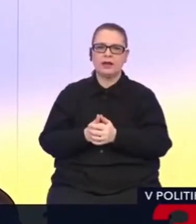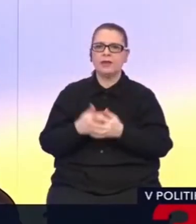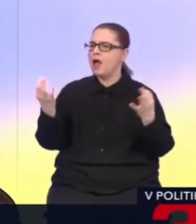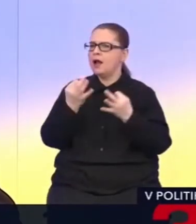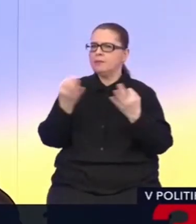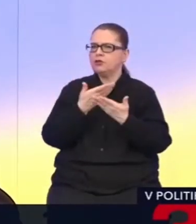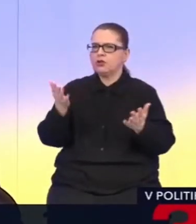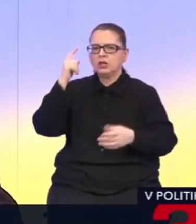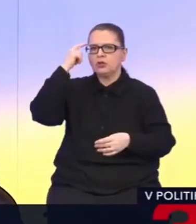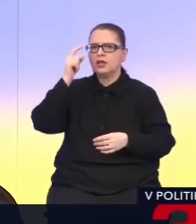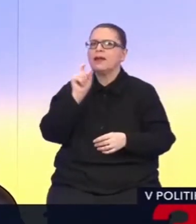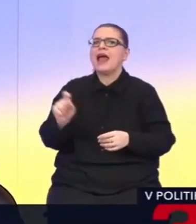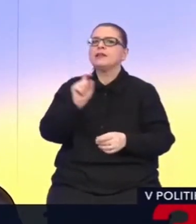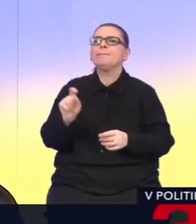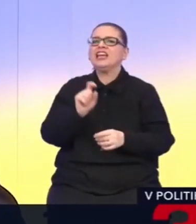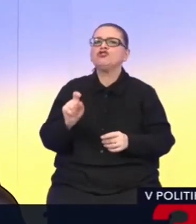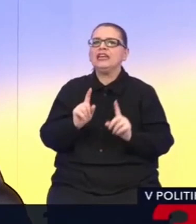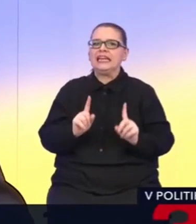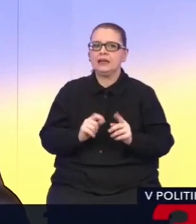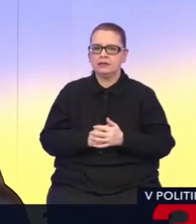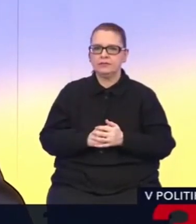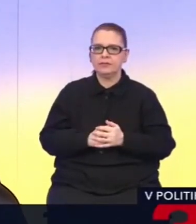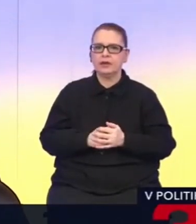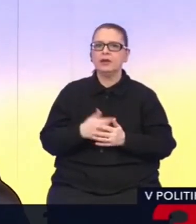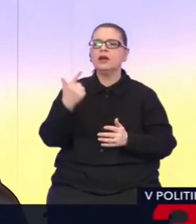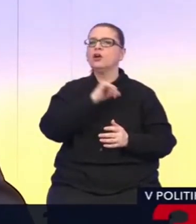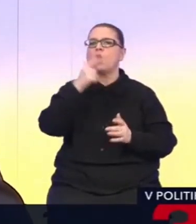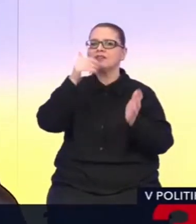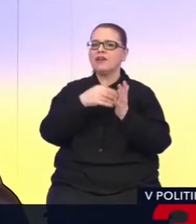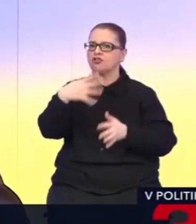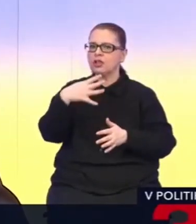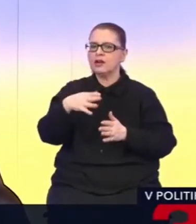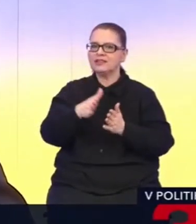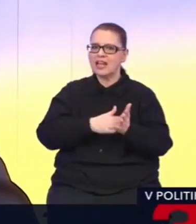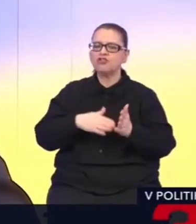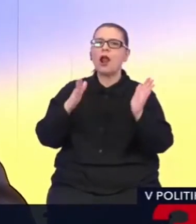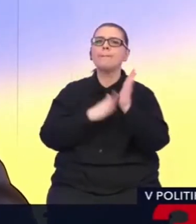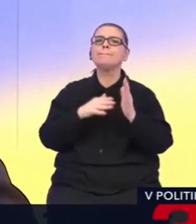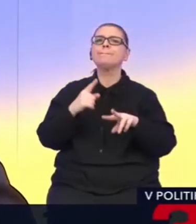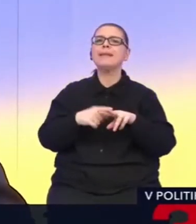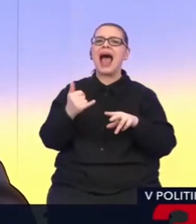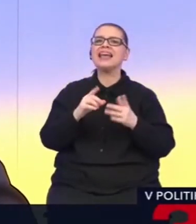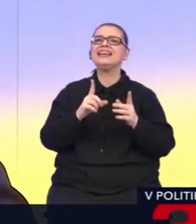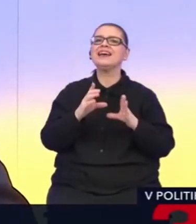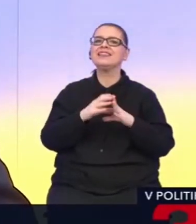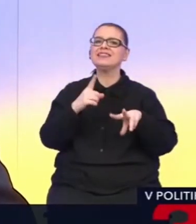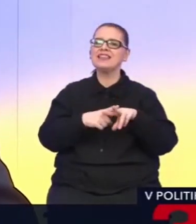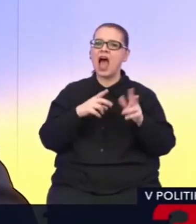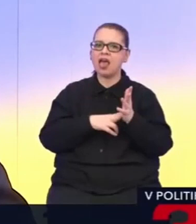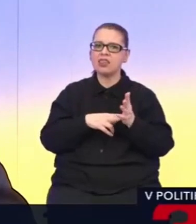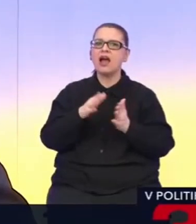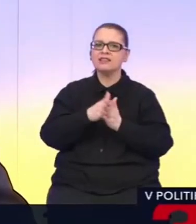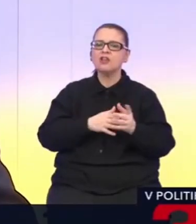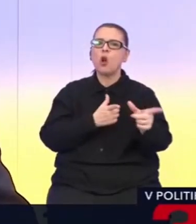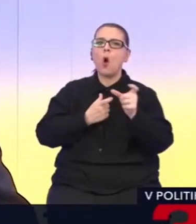nezamyslí aj nad príčinami? Ja som to tu nechcel, ale musím. V 2014 začal Majdan a v 2014 začalo